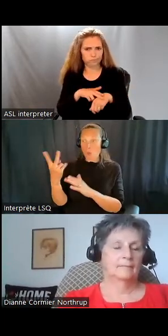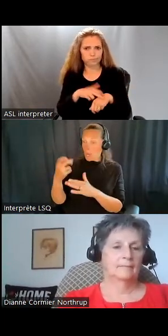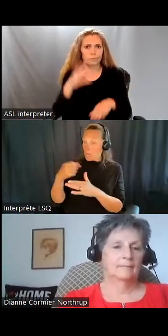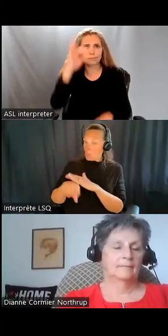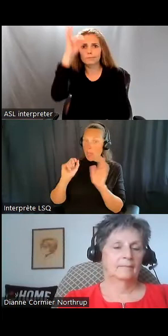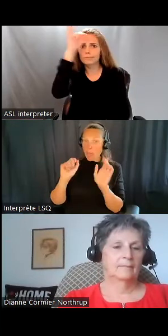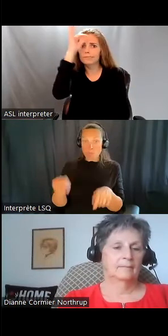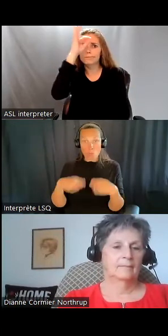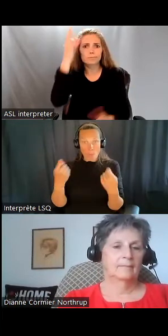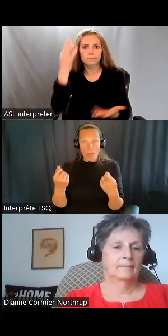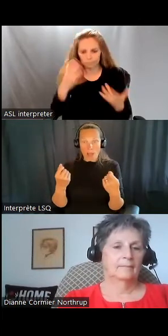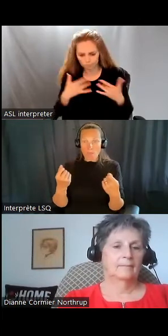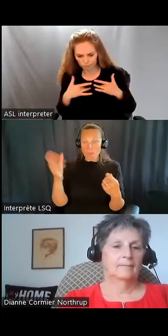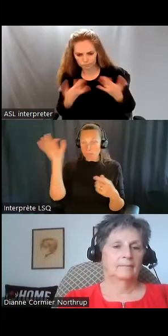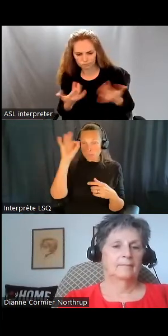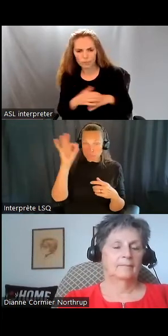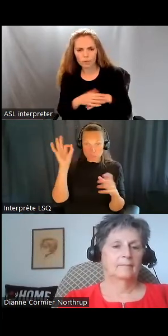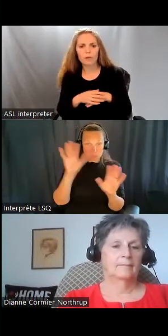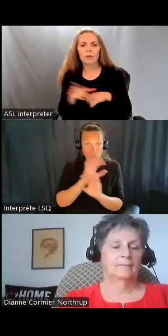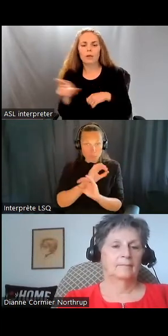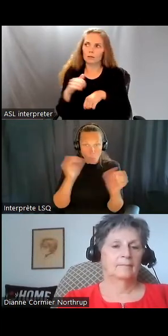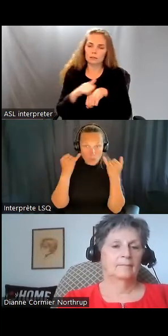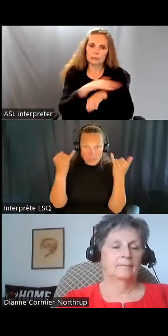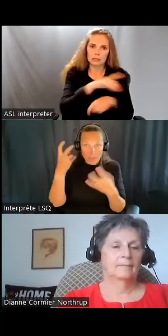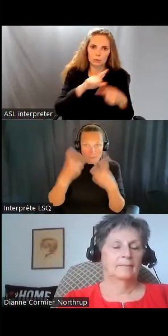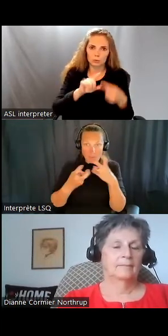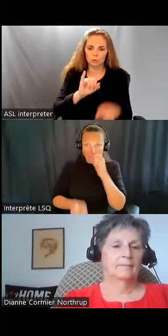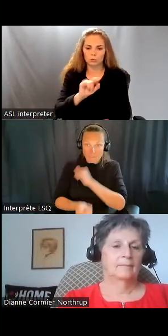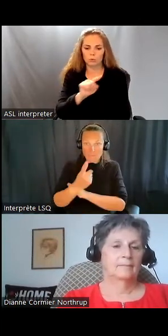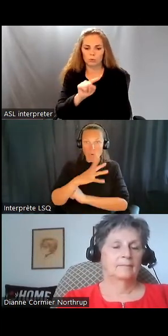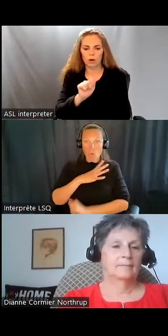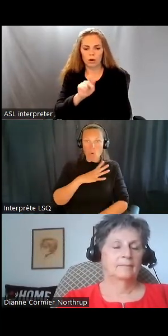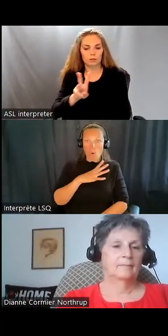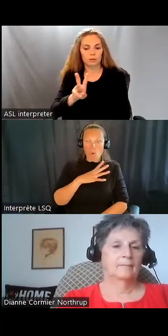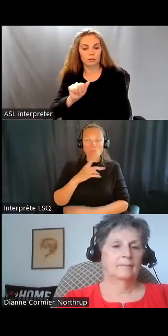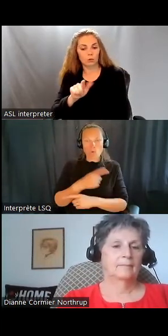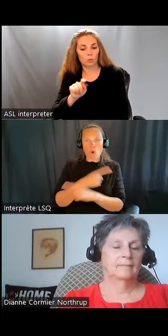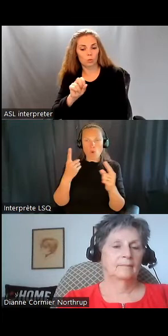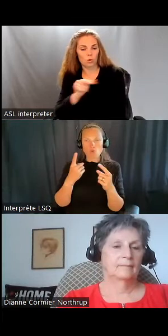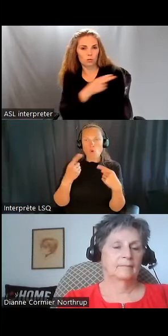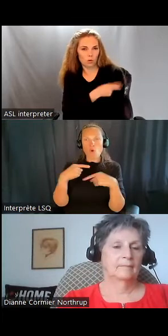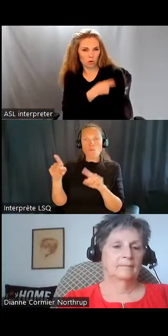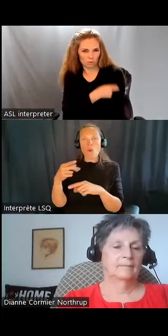n'avait aucune idée qu'il y avait un problème. On a été envoyés à l'hôpital Isaac Walton à Halifax